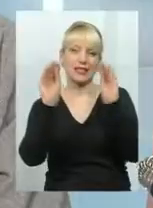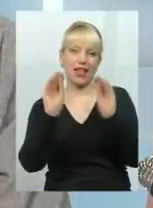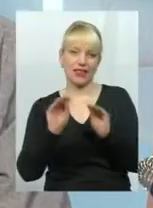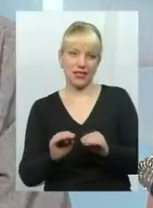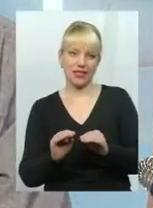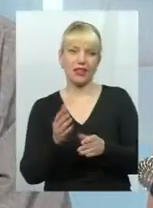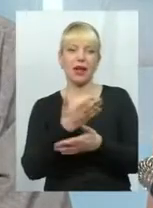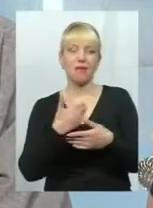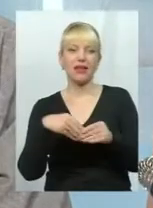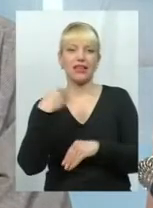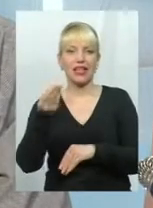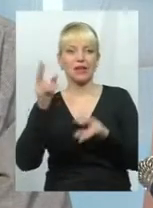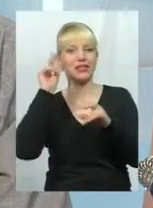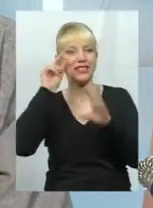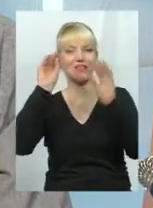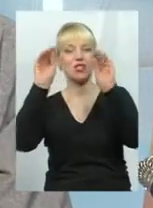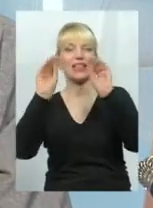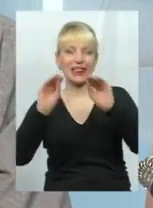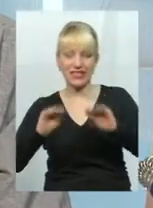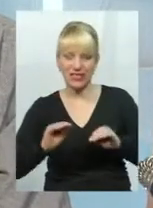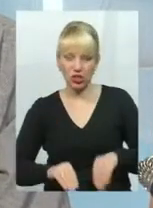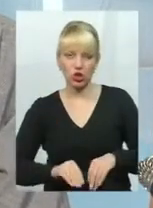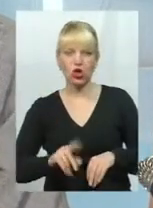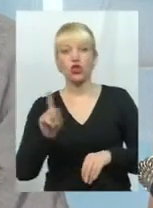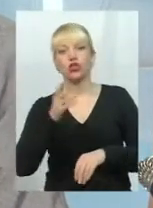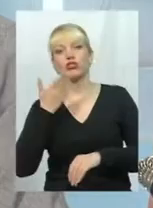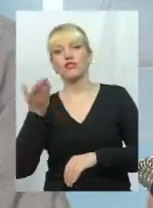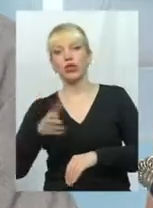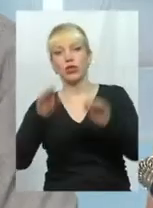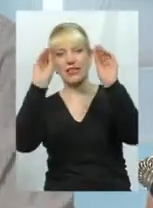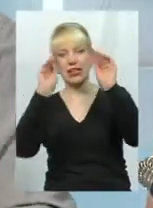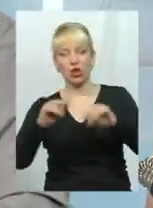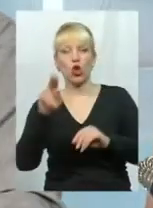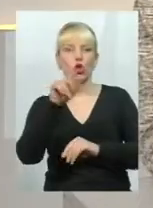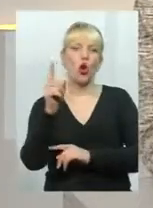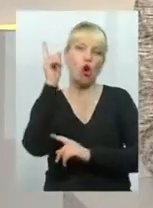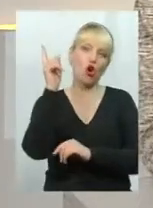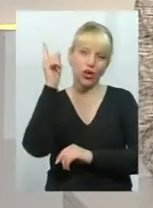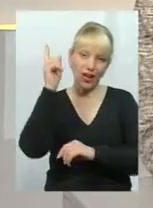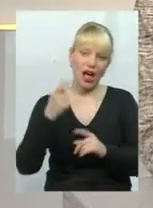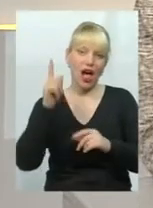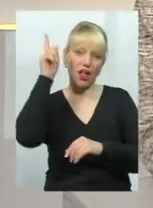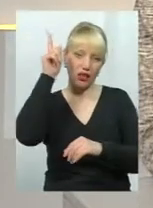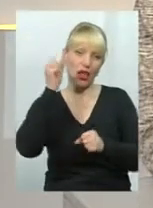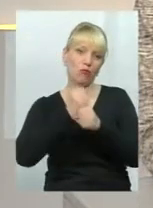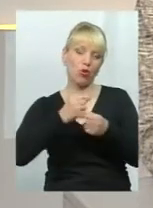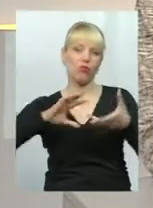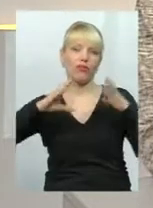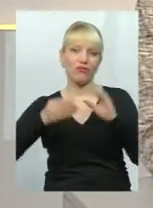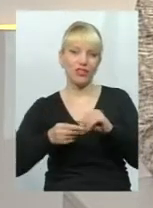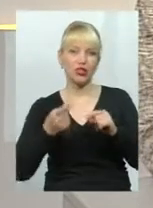подаємо цифри статистично, статистично про щось звітуємо до гори, ну а на горі вже роблять висновки з того, що